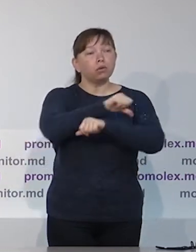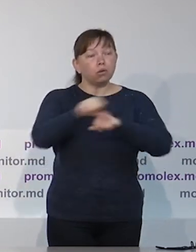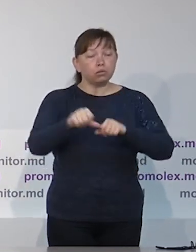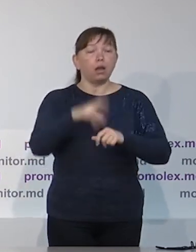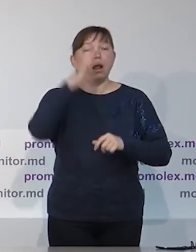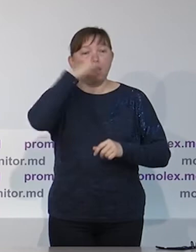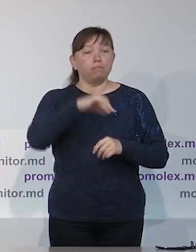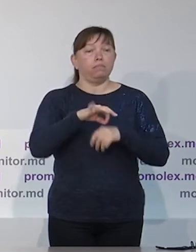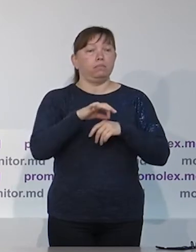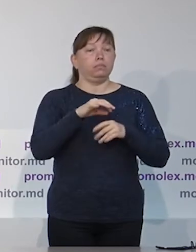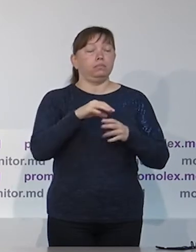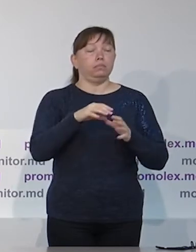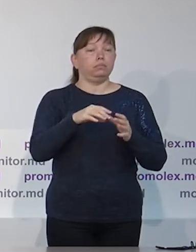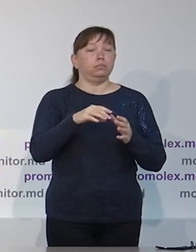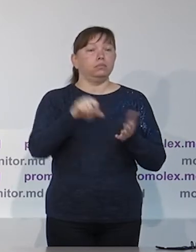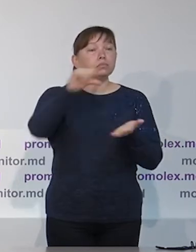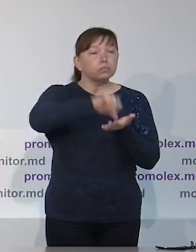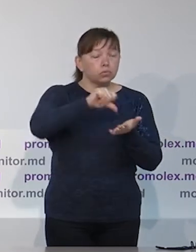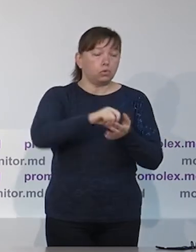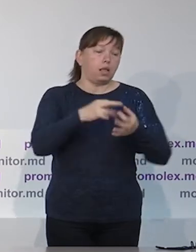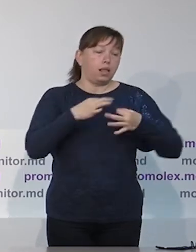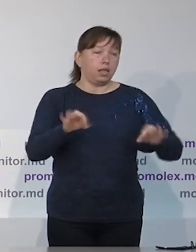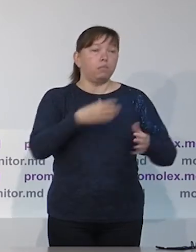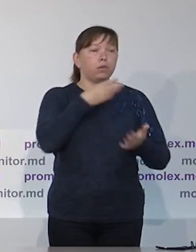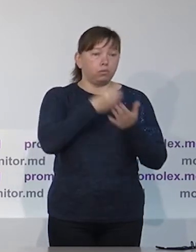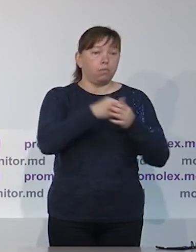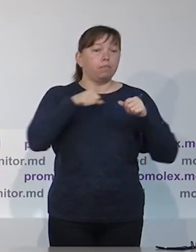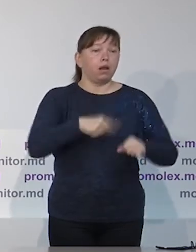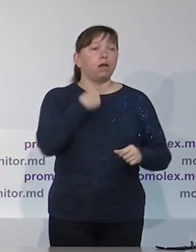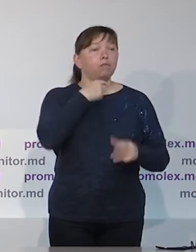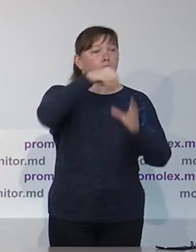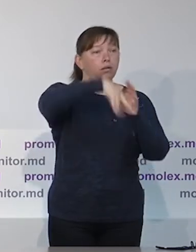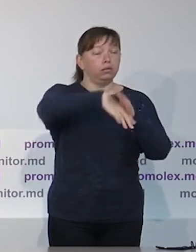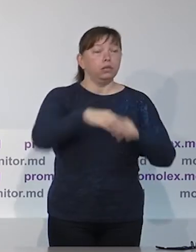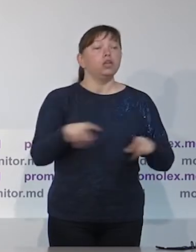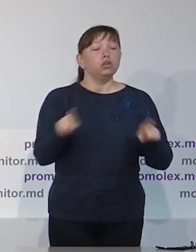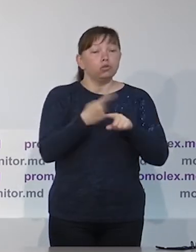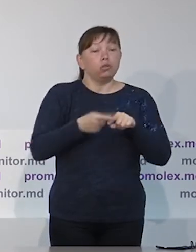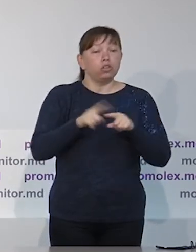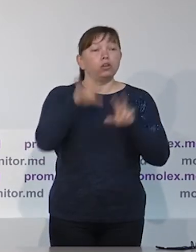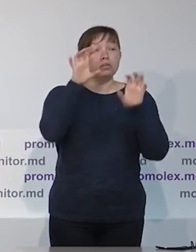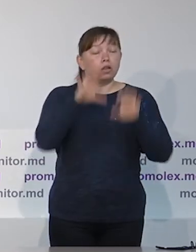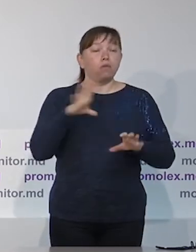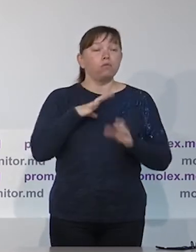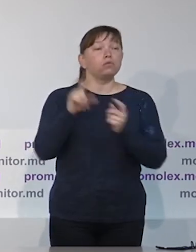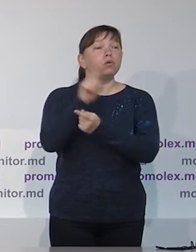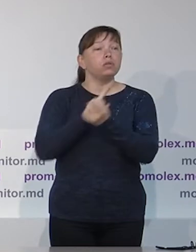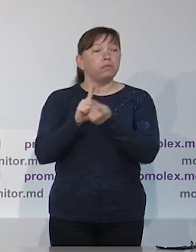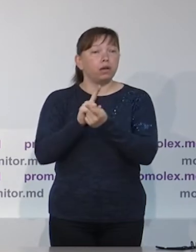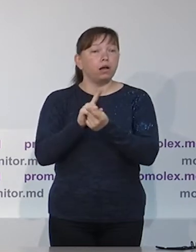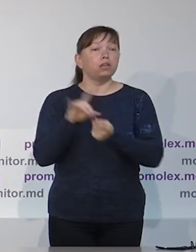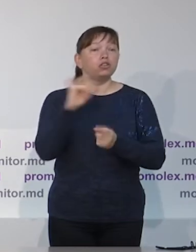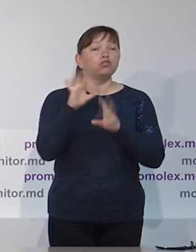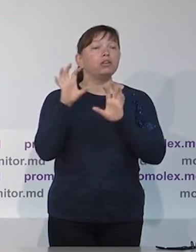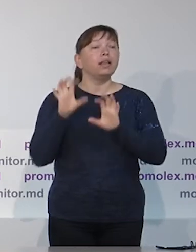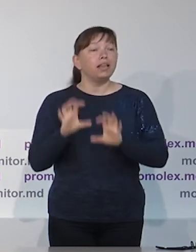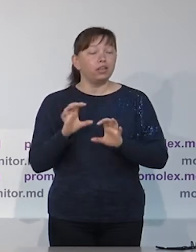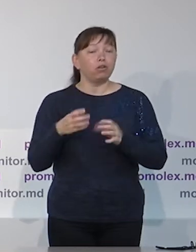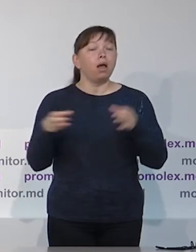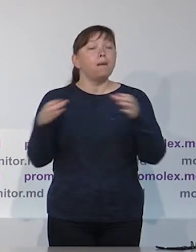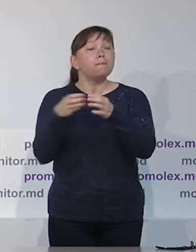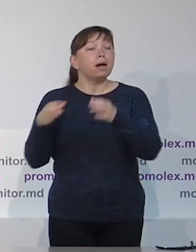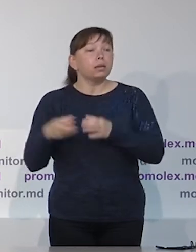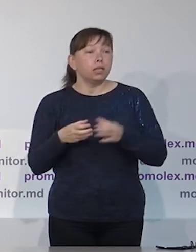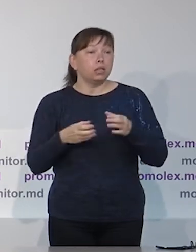списком органов, которые обязаны создать условия для граждан, которые проживают за границей,